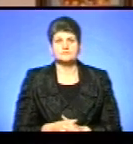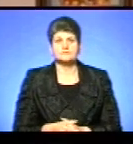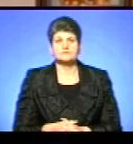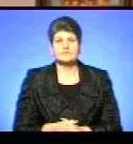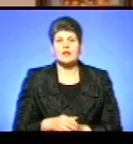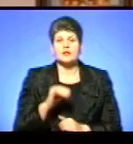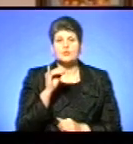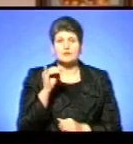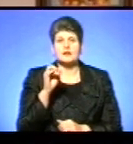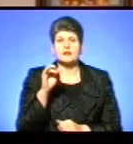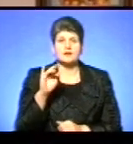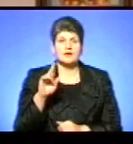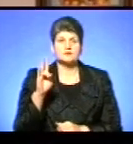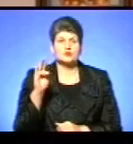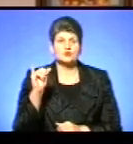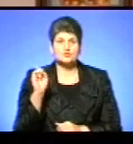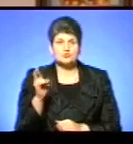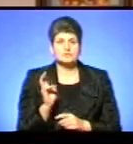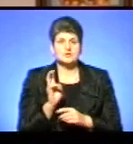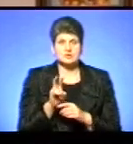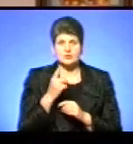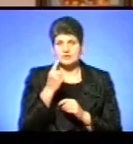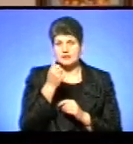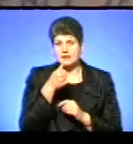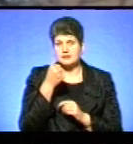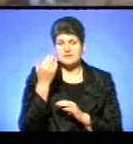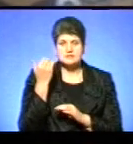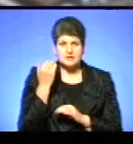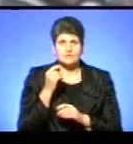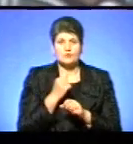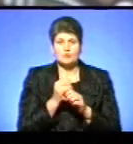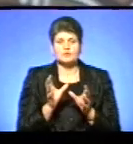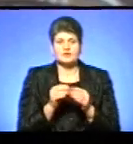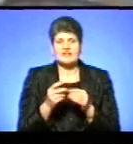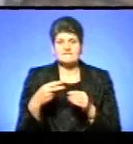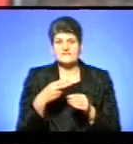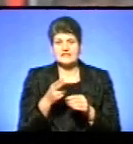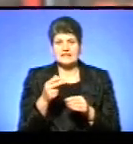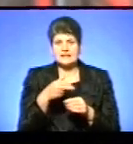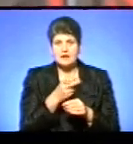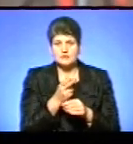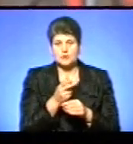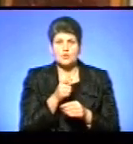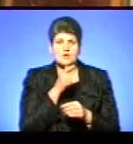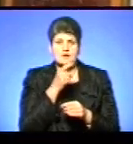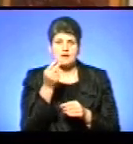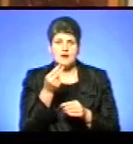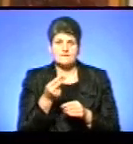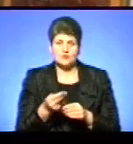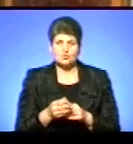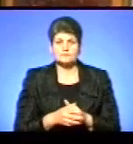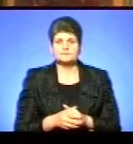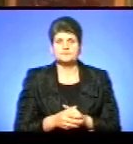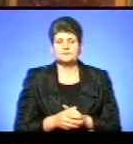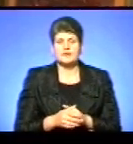Юлія Янчук до мистецького гурту долучилася рік назад. У роботах поєднує витинанку та графіку. Спочатку